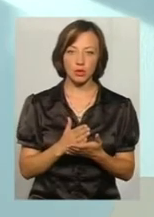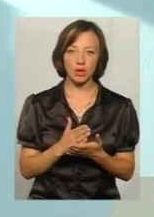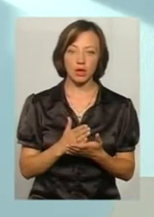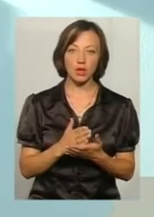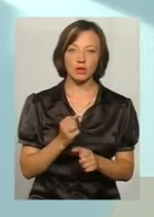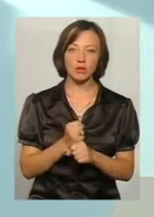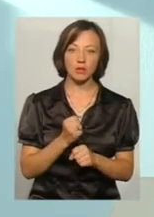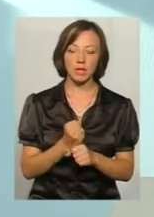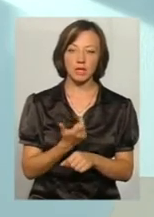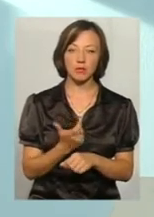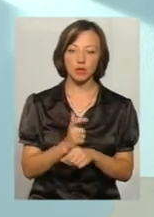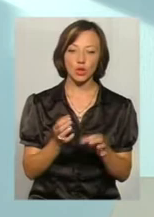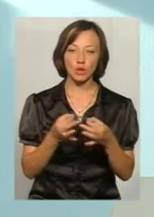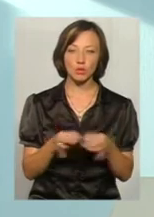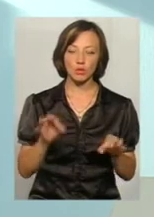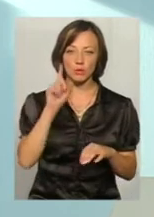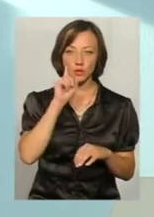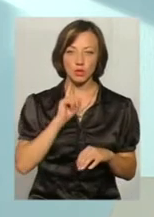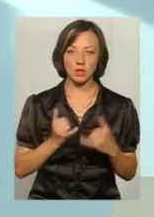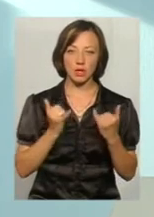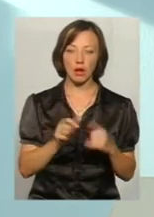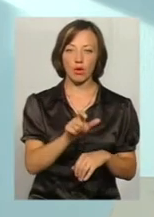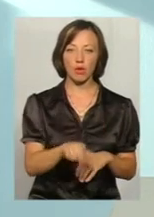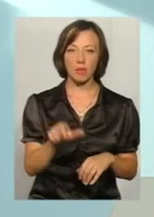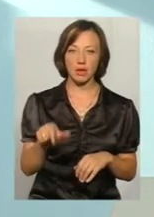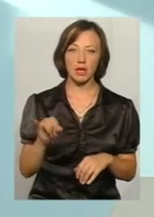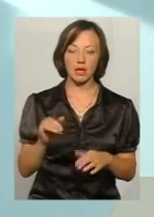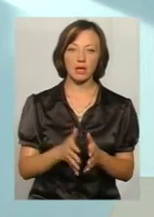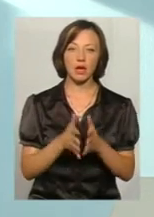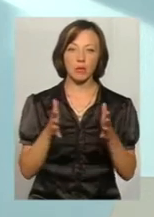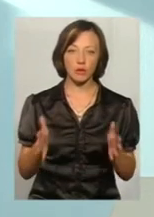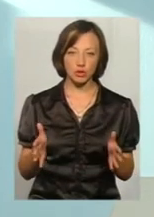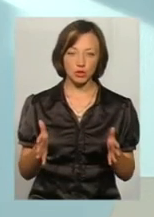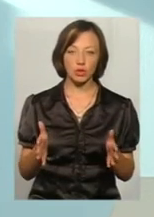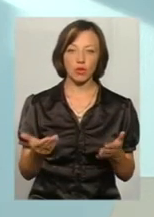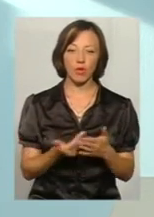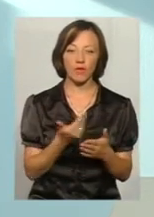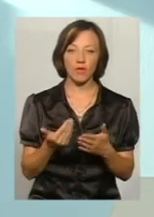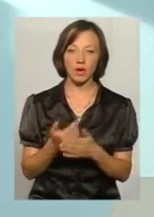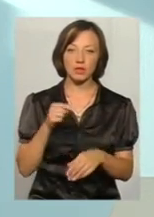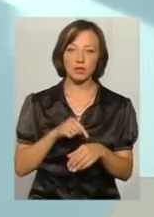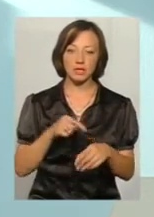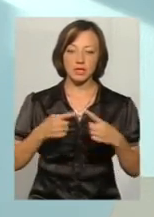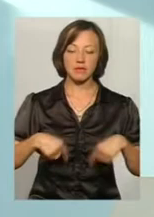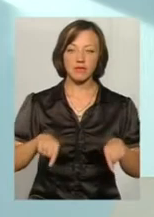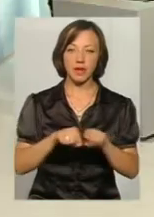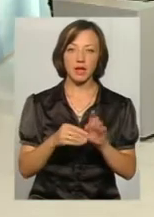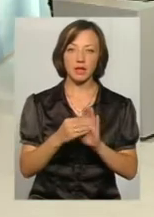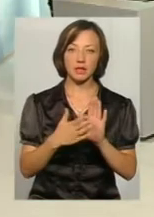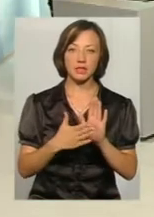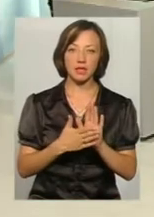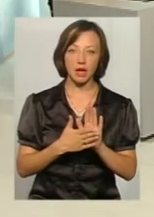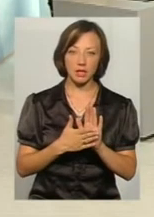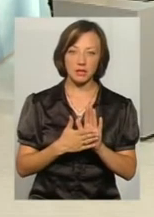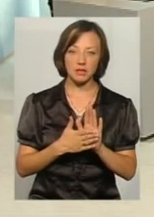зробити їх більш доступними, зручними для громадян. Найбільше інновацій зачепила сфера реєстрації актів цивільного